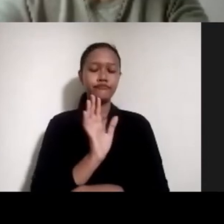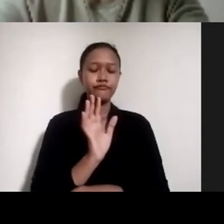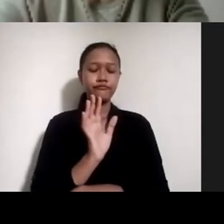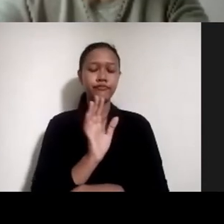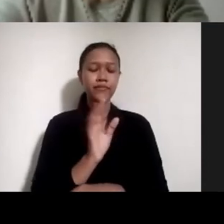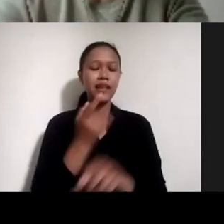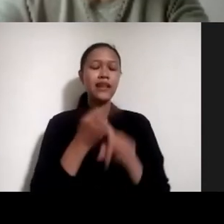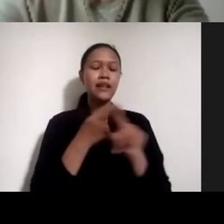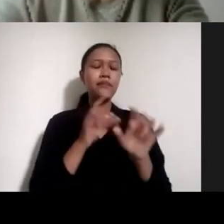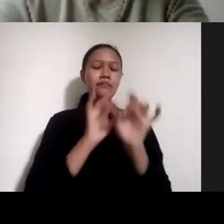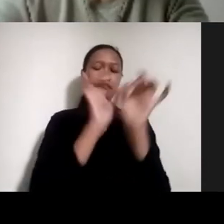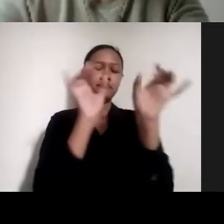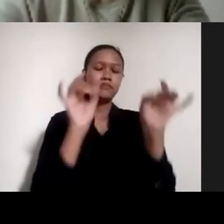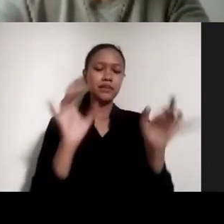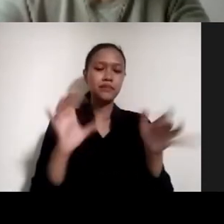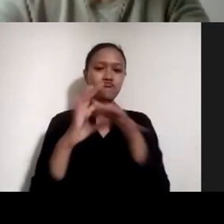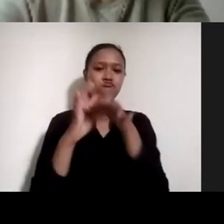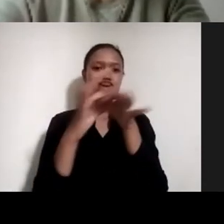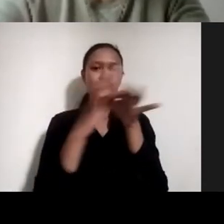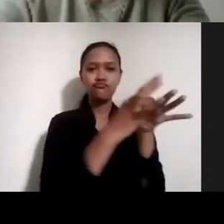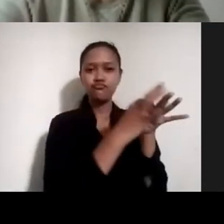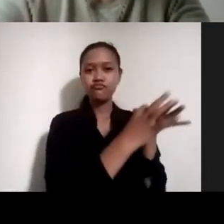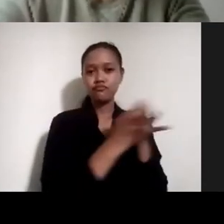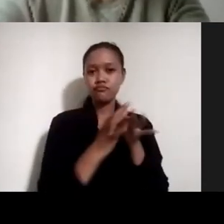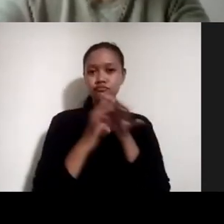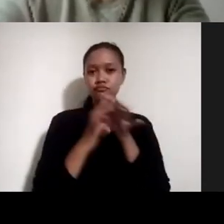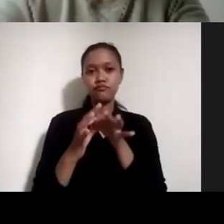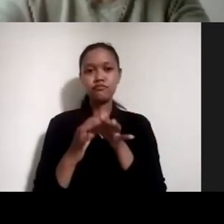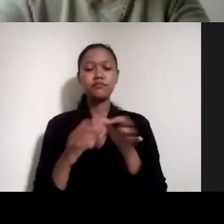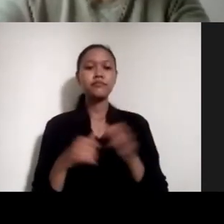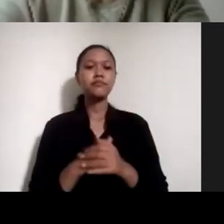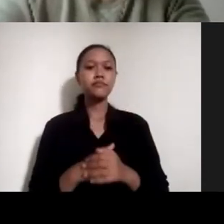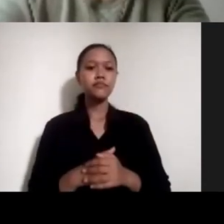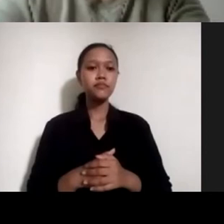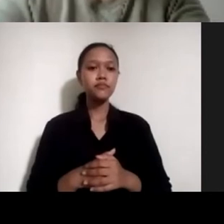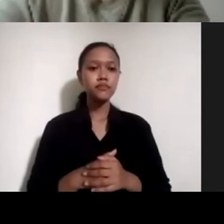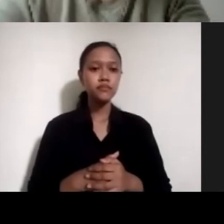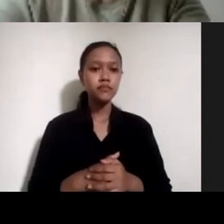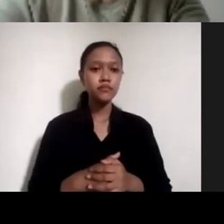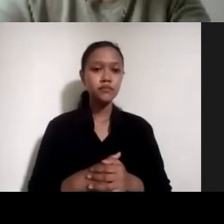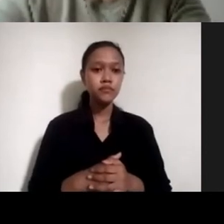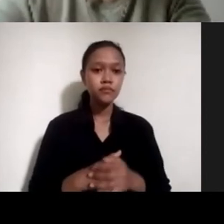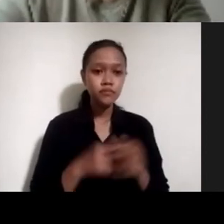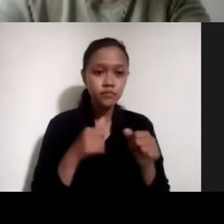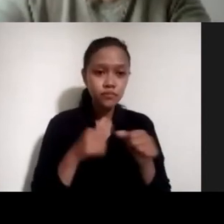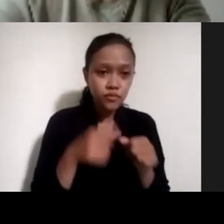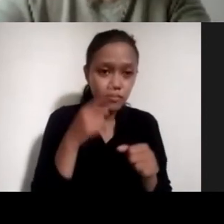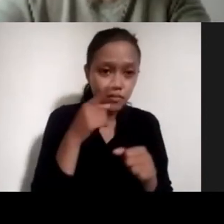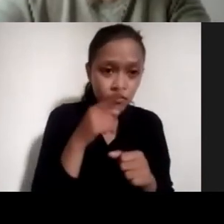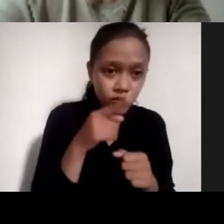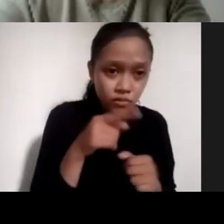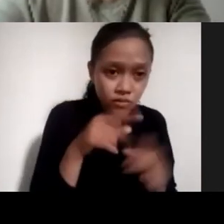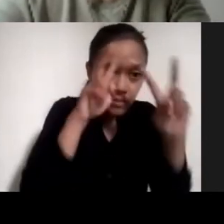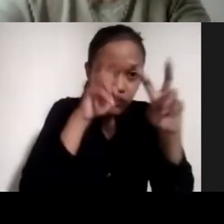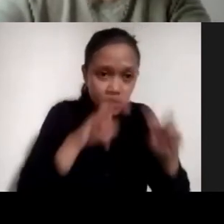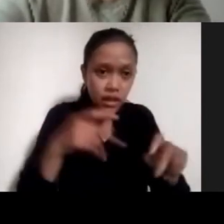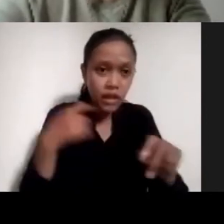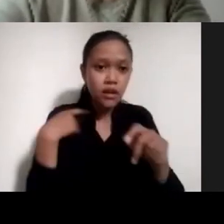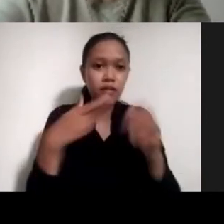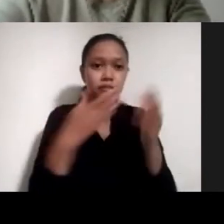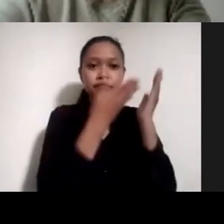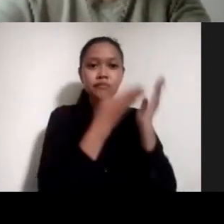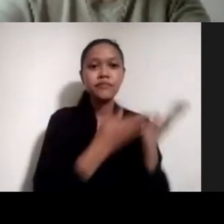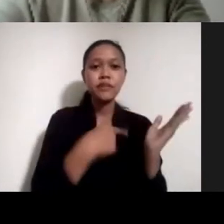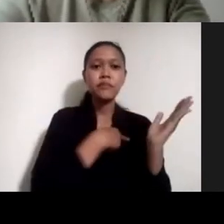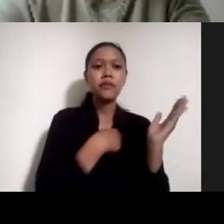pihak. Siapa yang bekerja? Misalnya ini ada presetnya, ada Fajar, sama Firia, kemudian penata grafisnya, ada